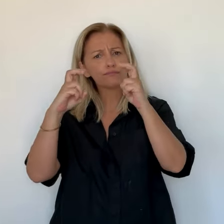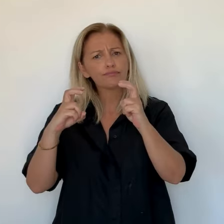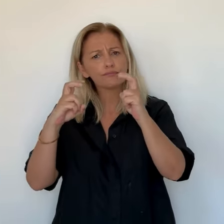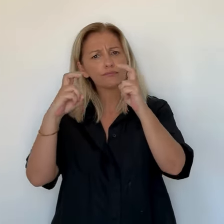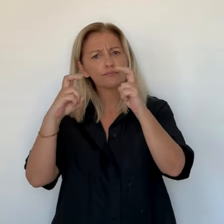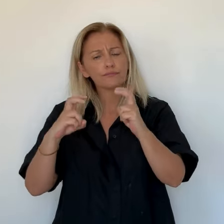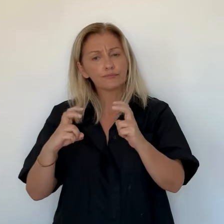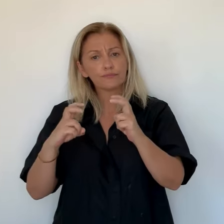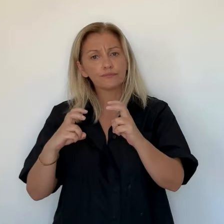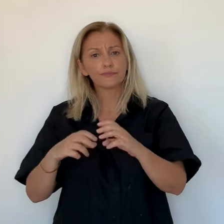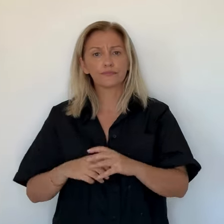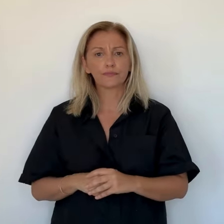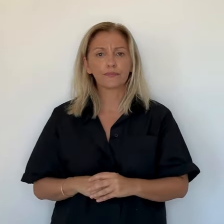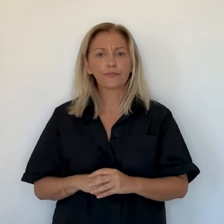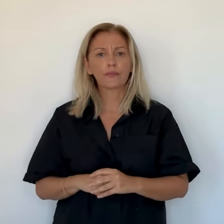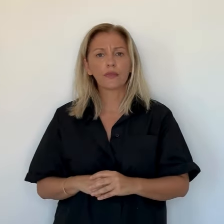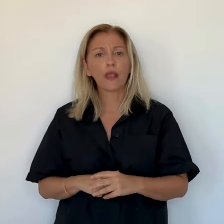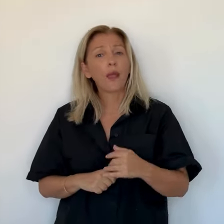reste pas suffisant.